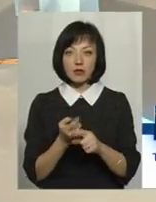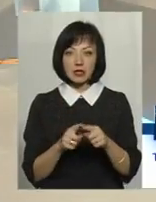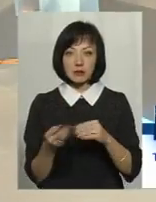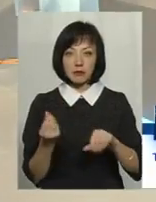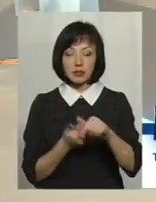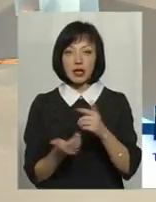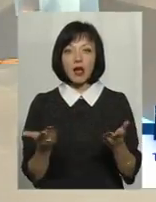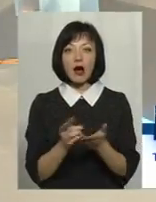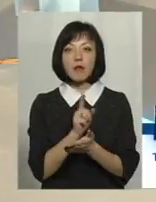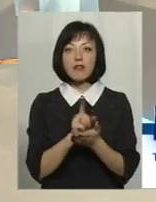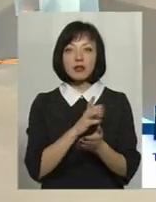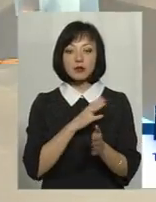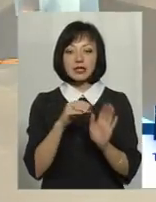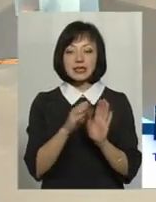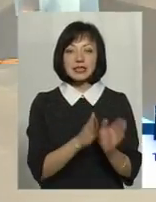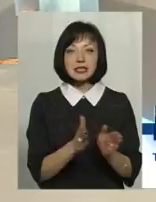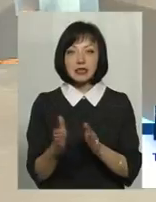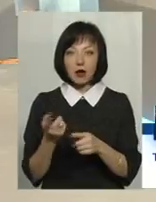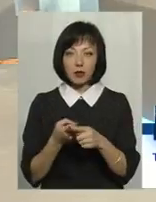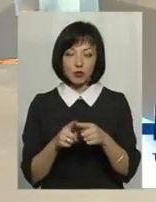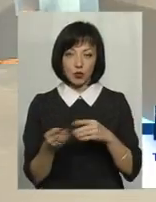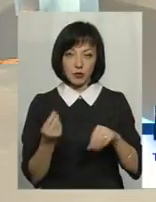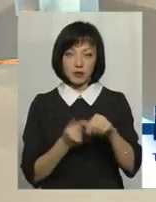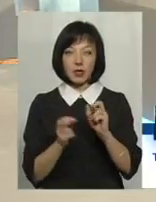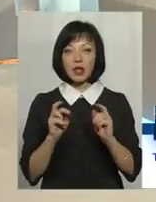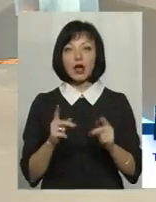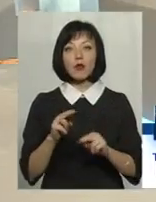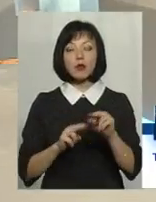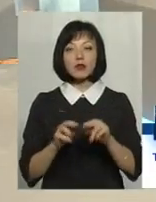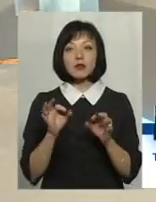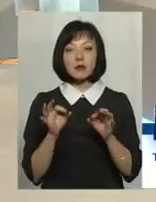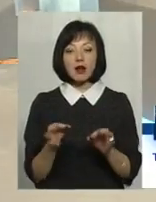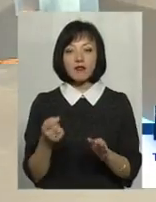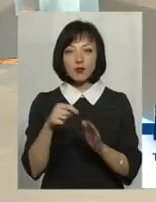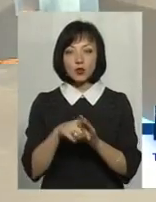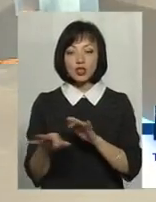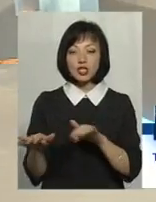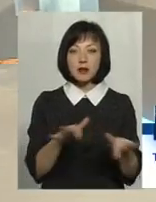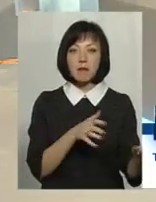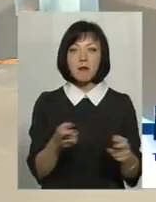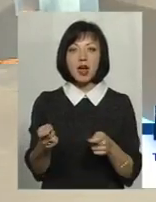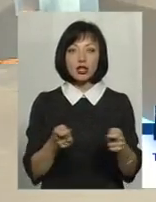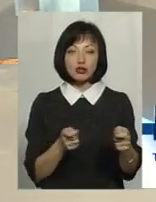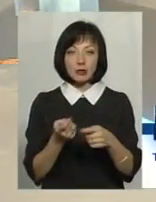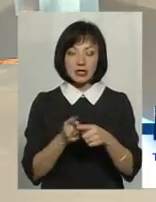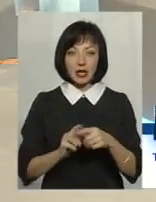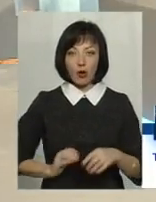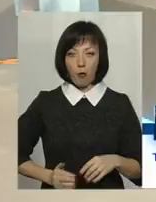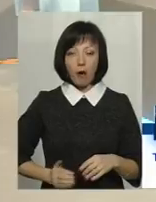бізнес, яка його повинна бути система цього бізнесу, як побудувати правильно внутрішній менеджмент цієї компанії. Коли вже